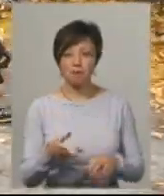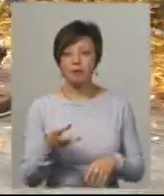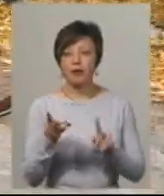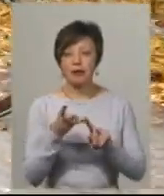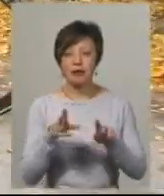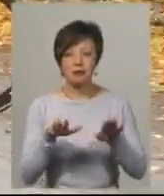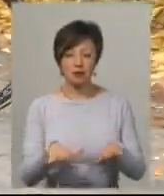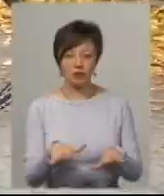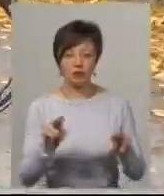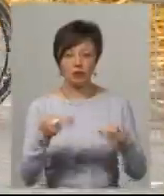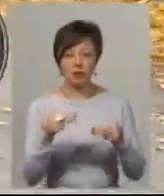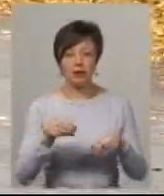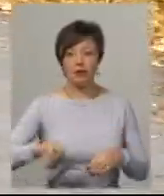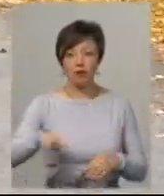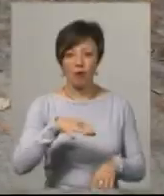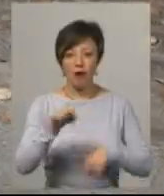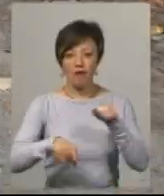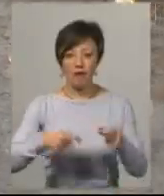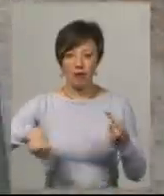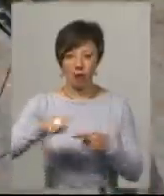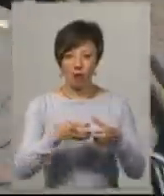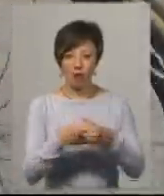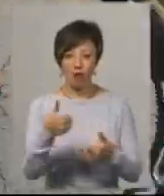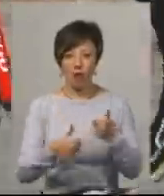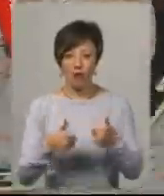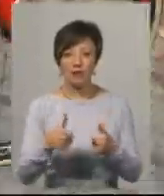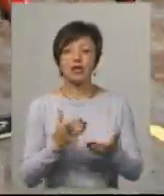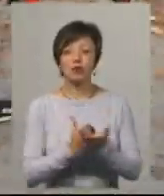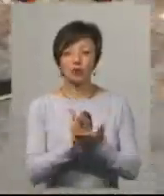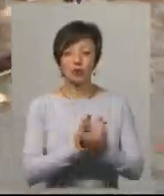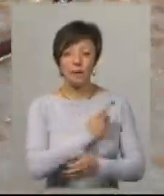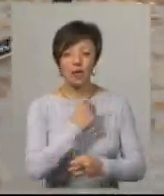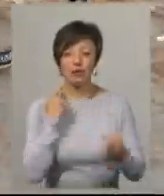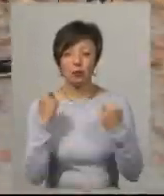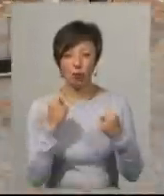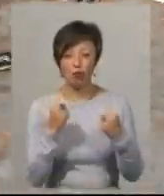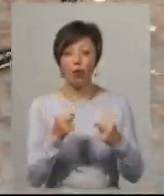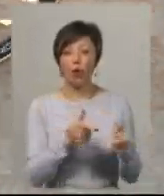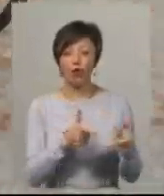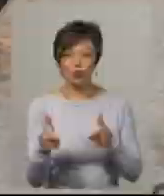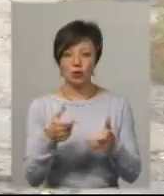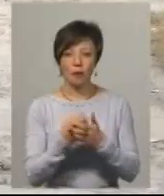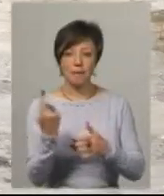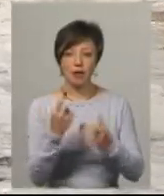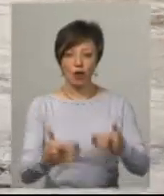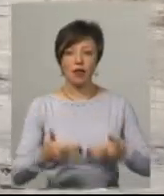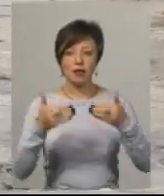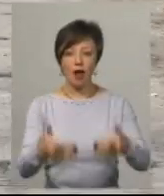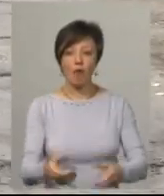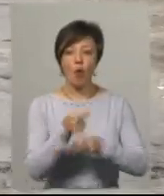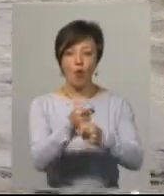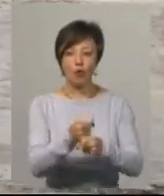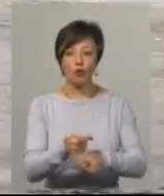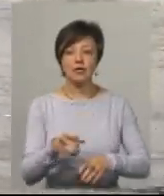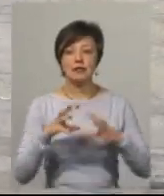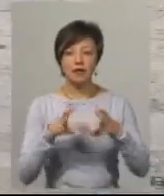призерка цьогорічного чемпіонату Європи на велотреку групи вігонців в Нідерландах. Заслужений майстер спорту Ганна Соловей готується до першого етапу Кубку світу в Мінську